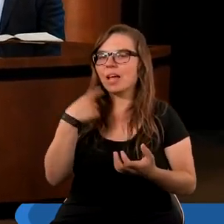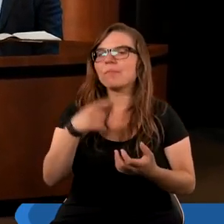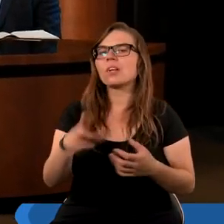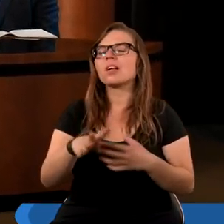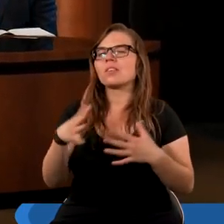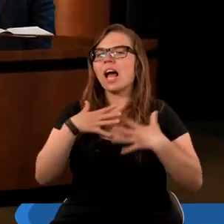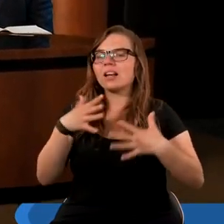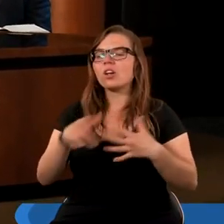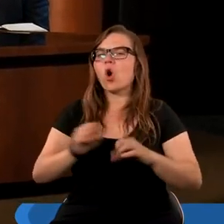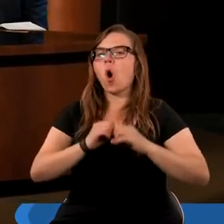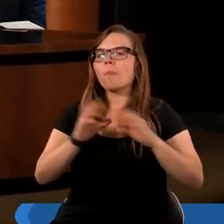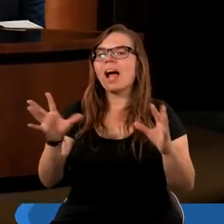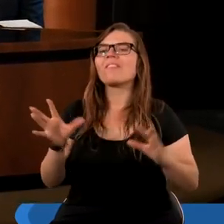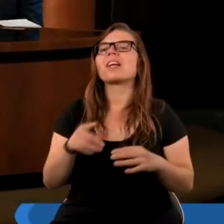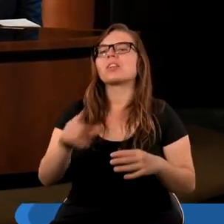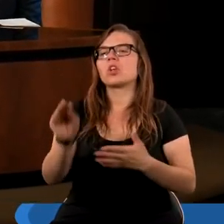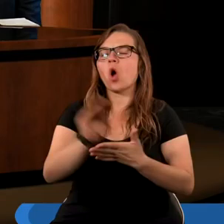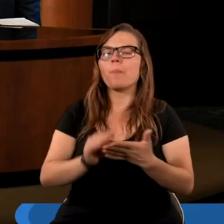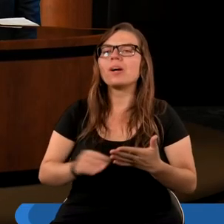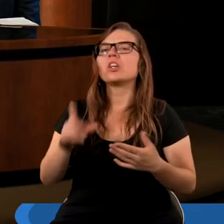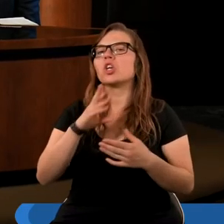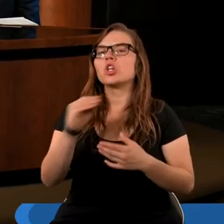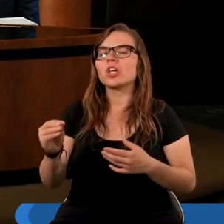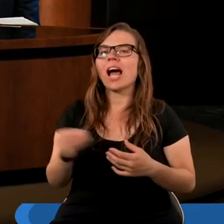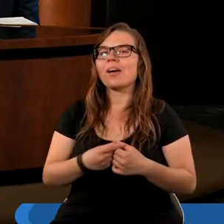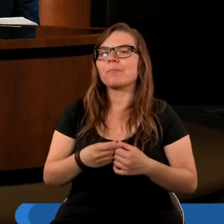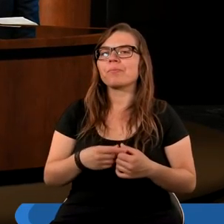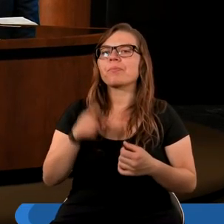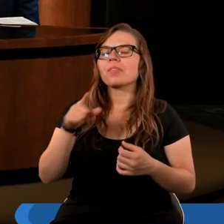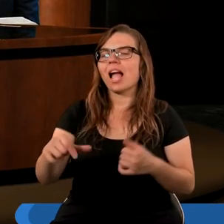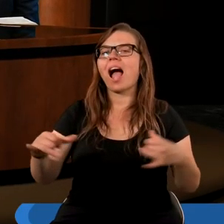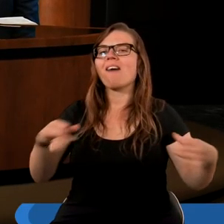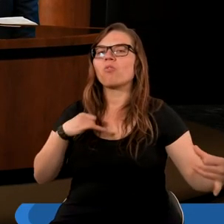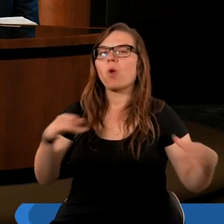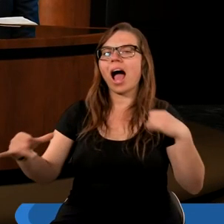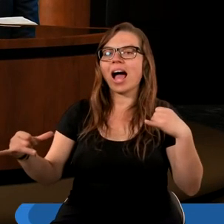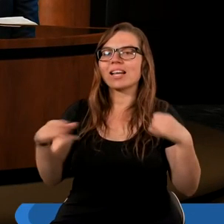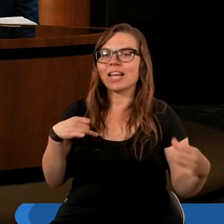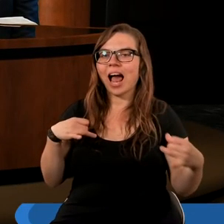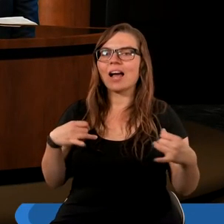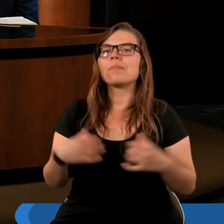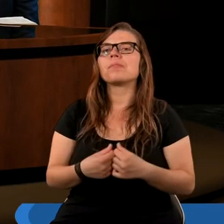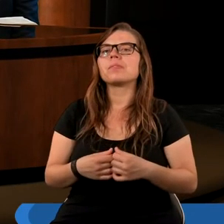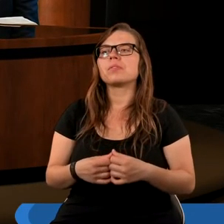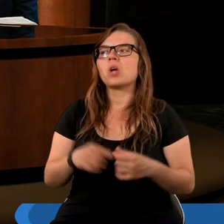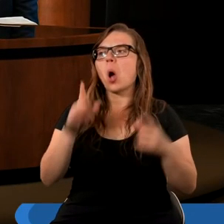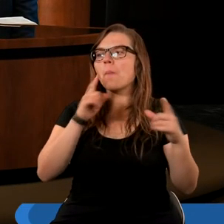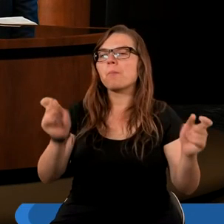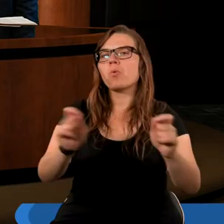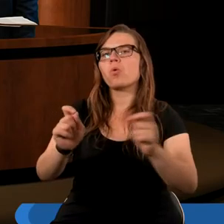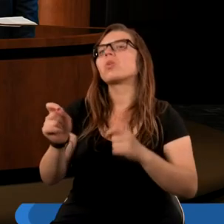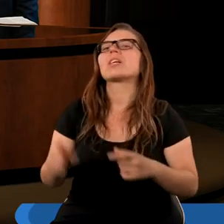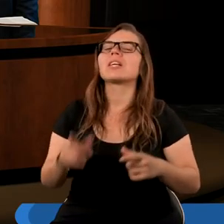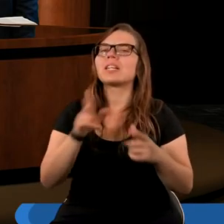natchnienia, z objawienia Bożego pisze, że ta władza budzi